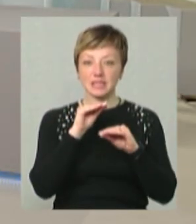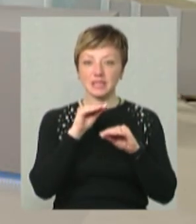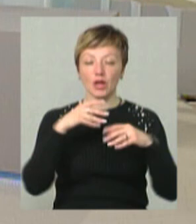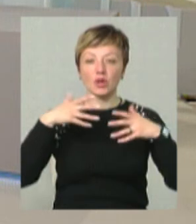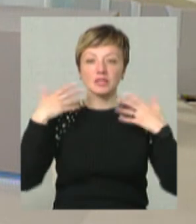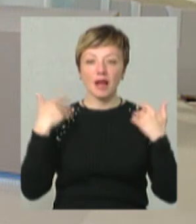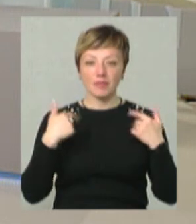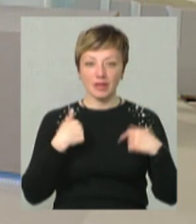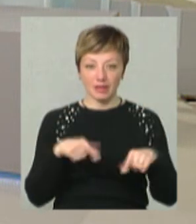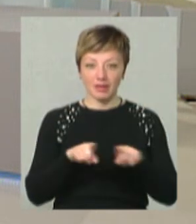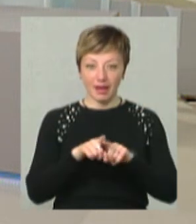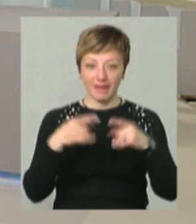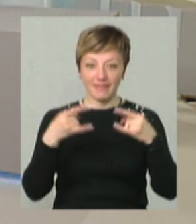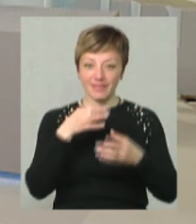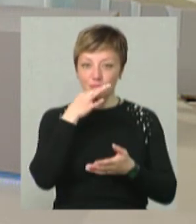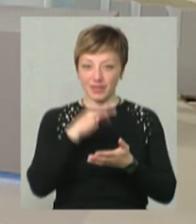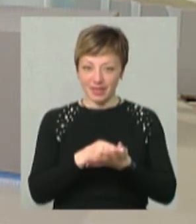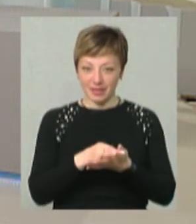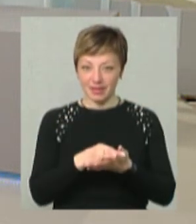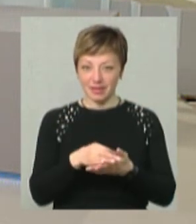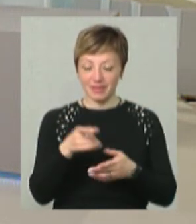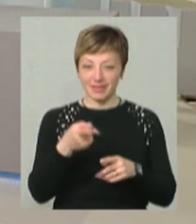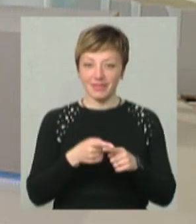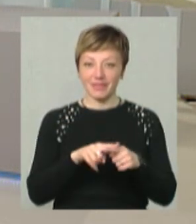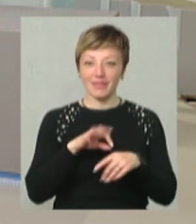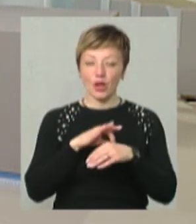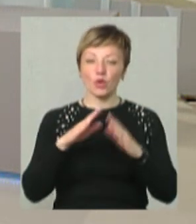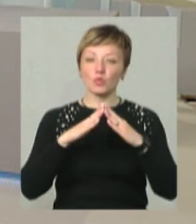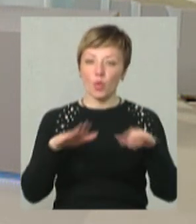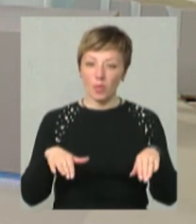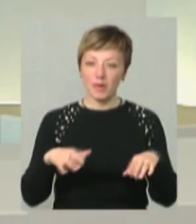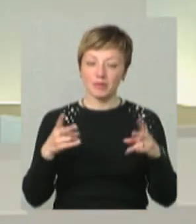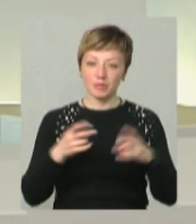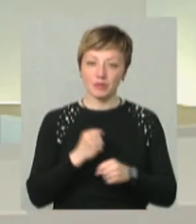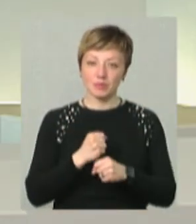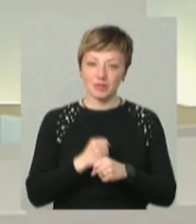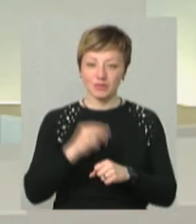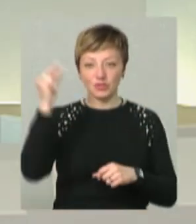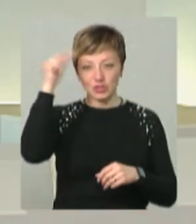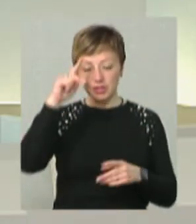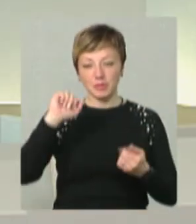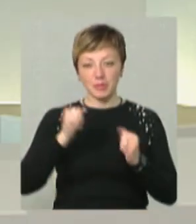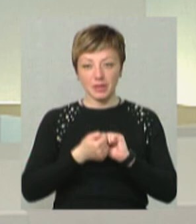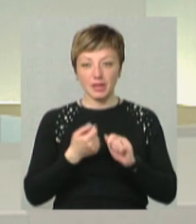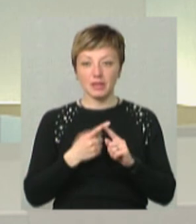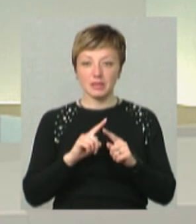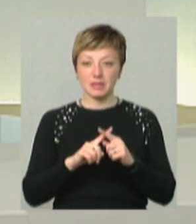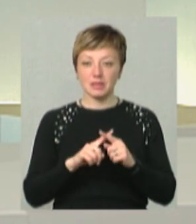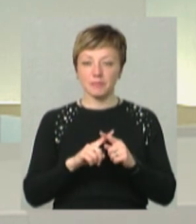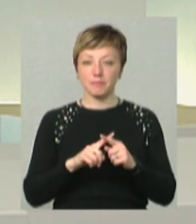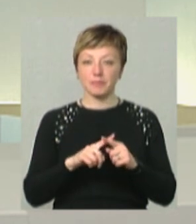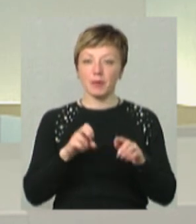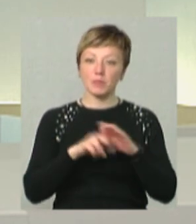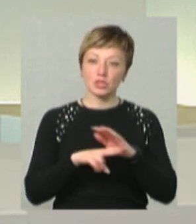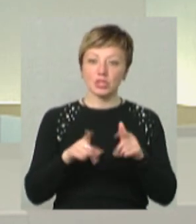розслабитись, тому що все ж таки розумію відповідальність. Все дома. Оце і вчить, вже ви запам'ятали. І ці біженці,